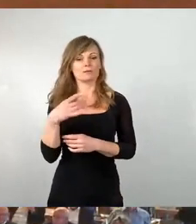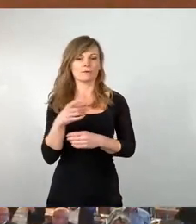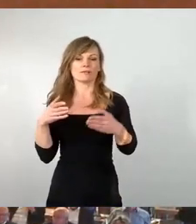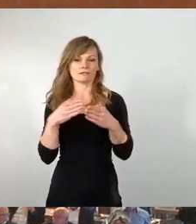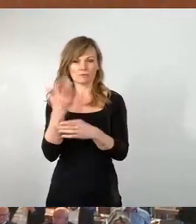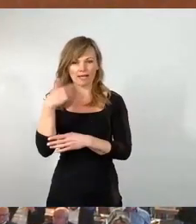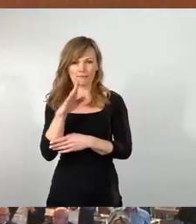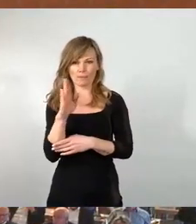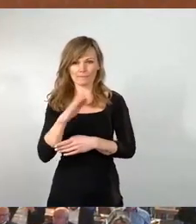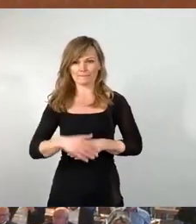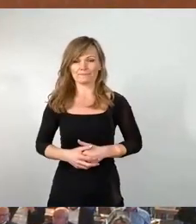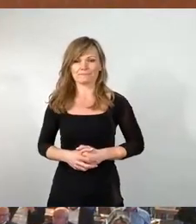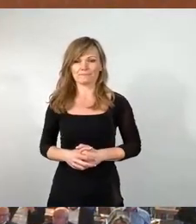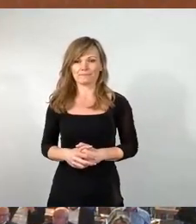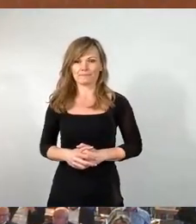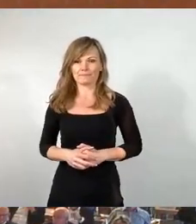Vielen